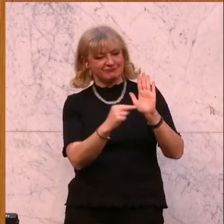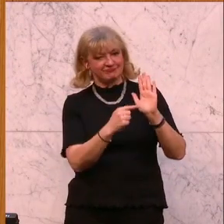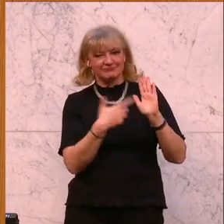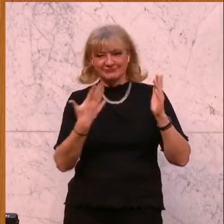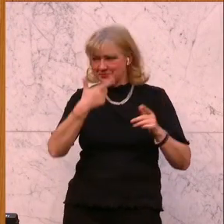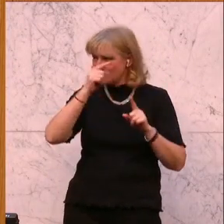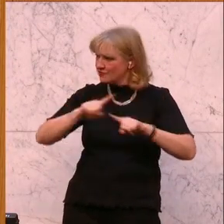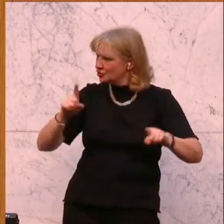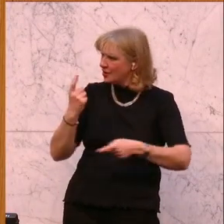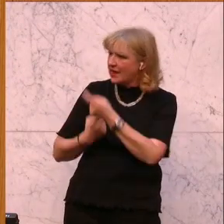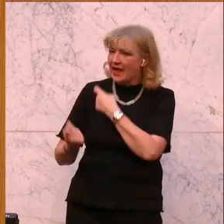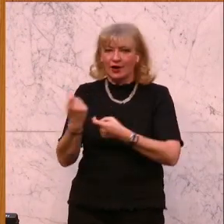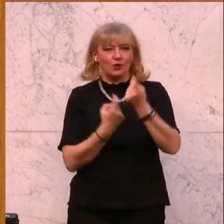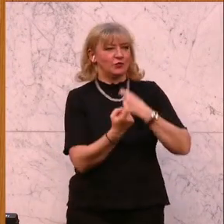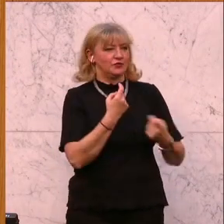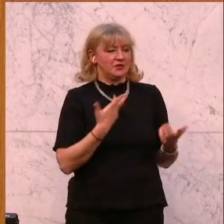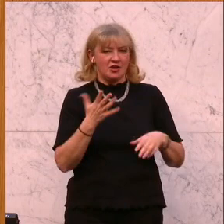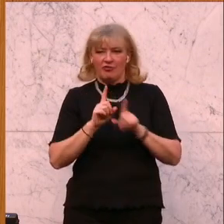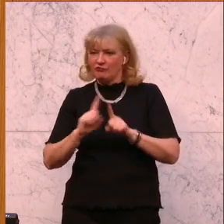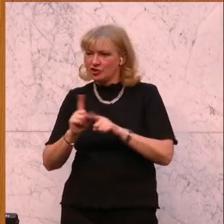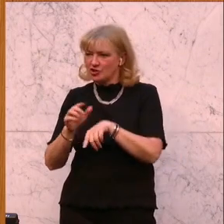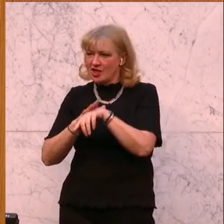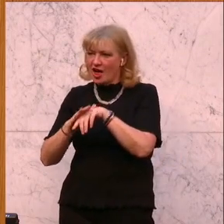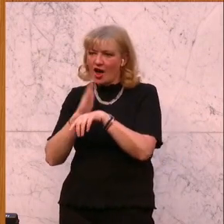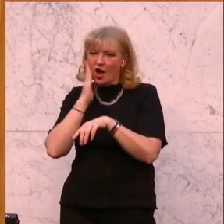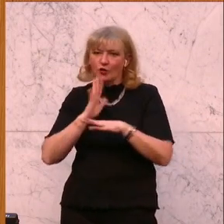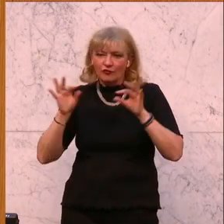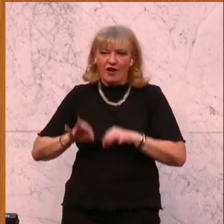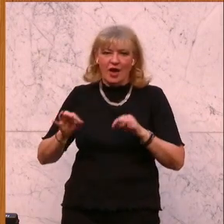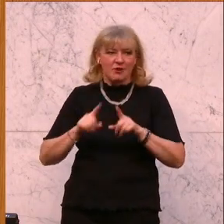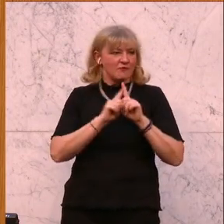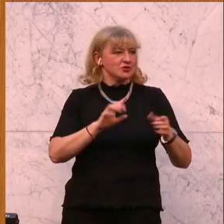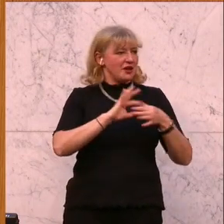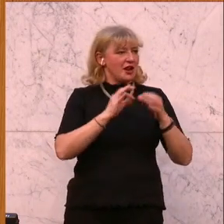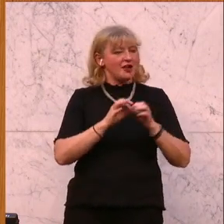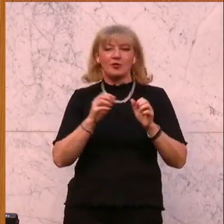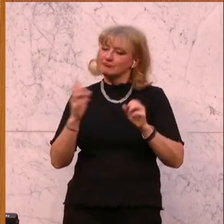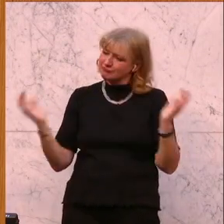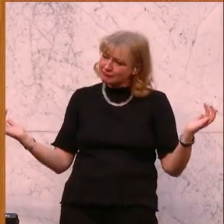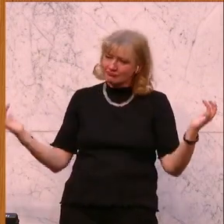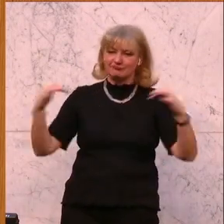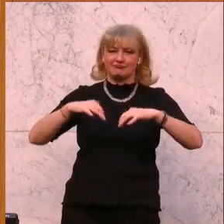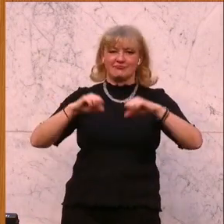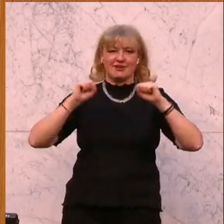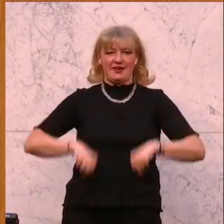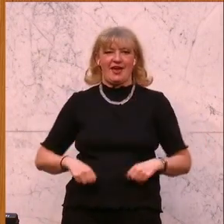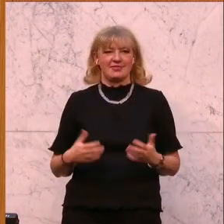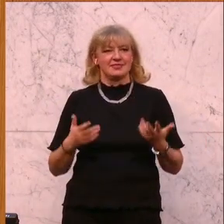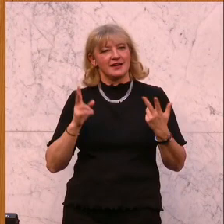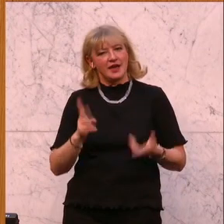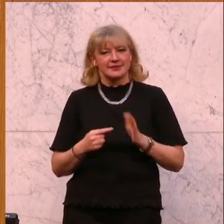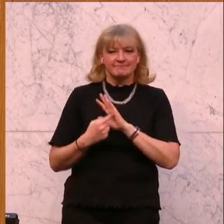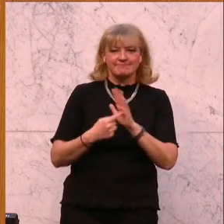unterschiedlicher Herkunft, Hautfarbe und Religionen zusammengeführt werden können und damit auch ein